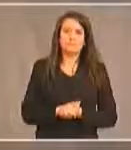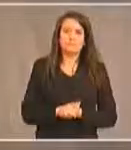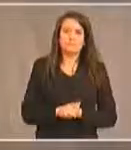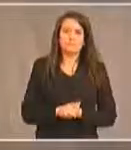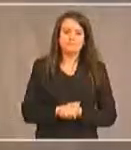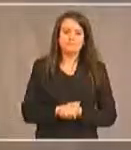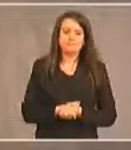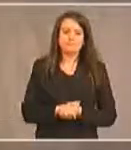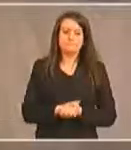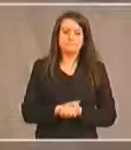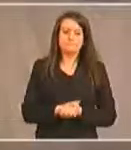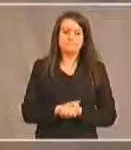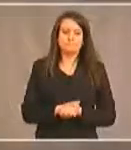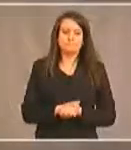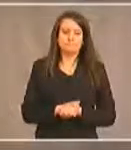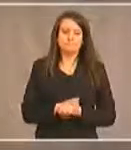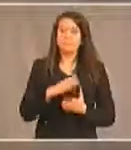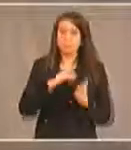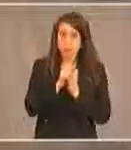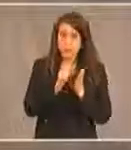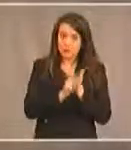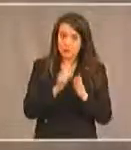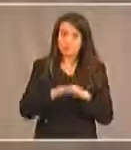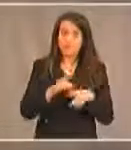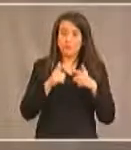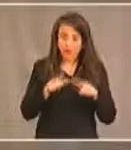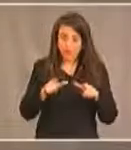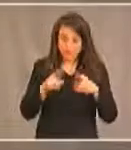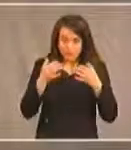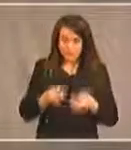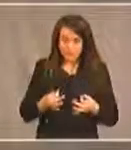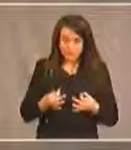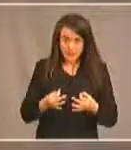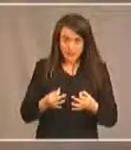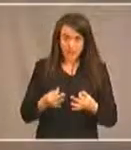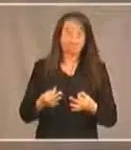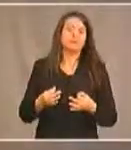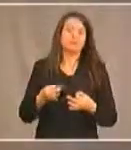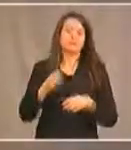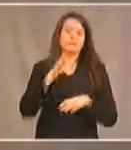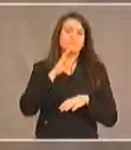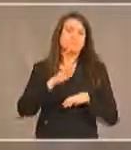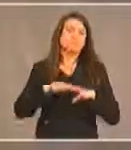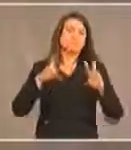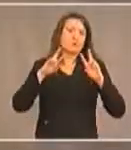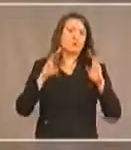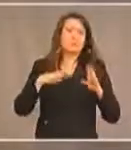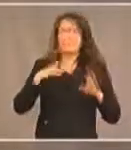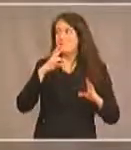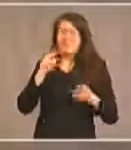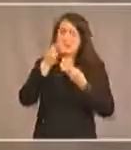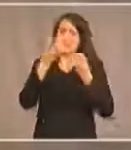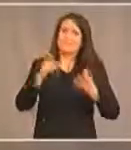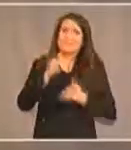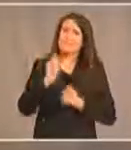il y a la loi sur les langues officielles qui régit cet aspect et comme j'ai dit il faudra nous